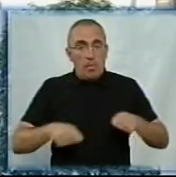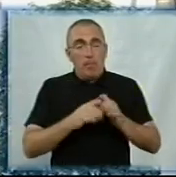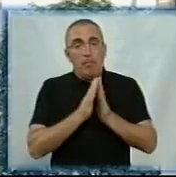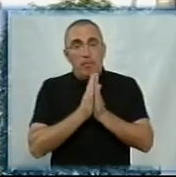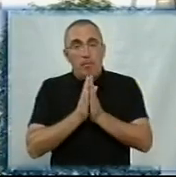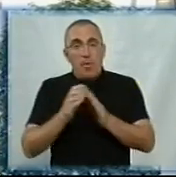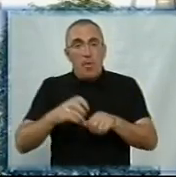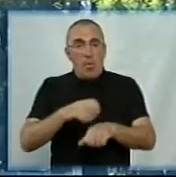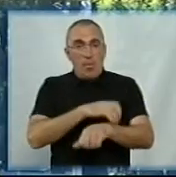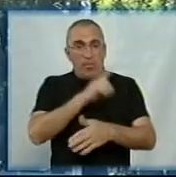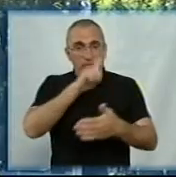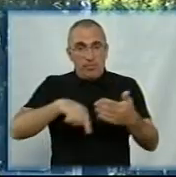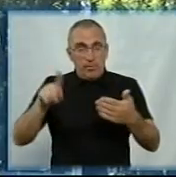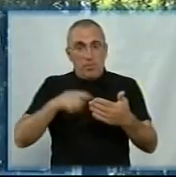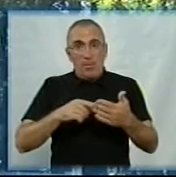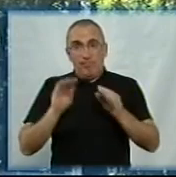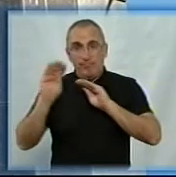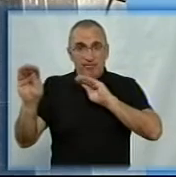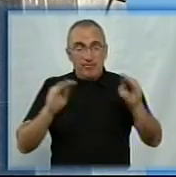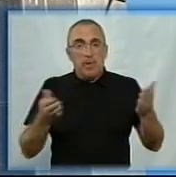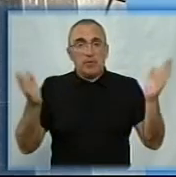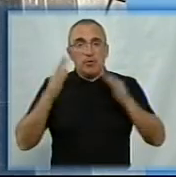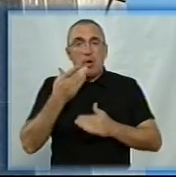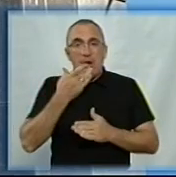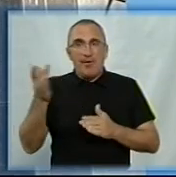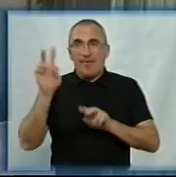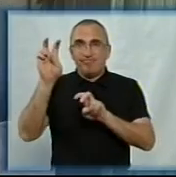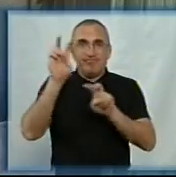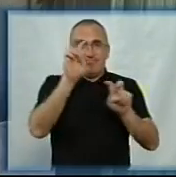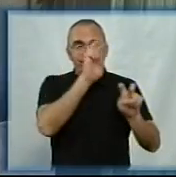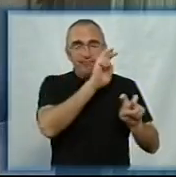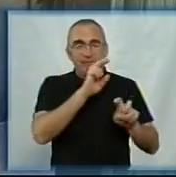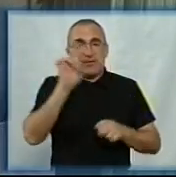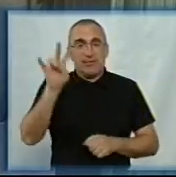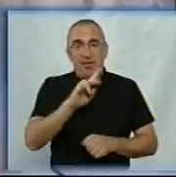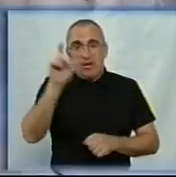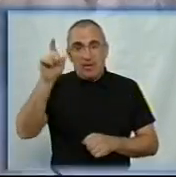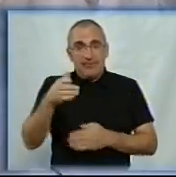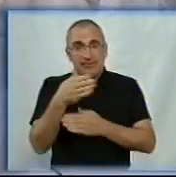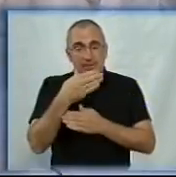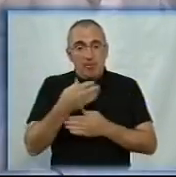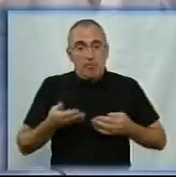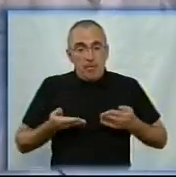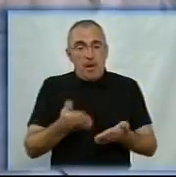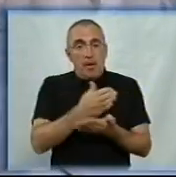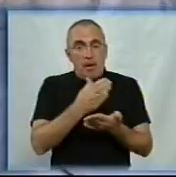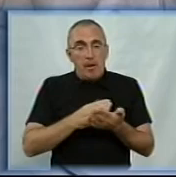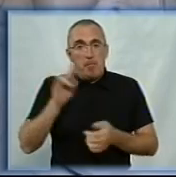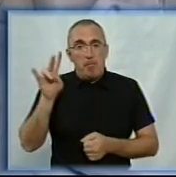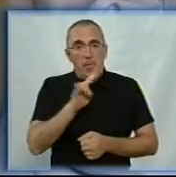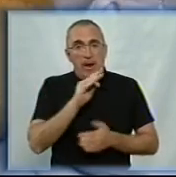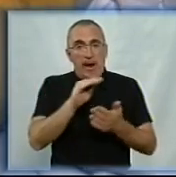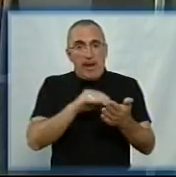просять декомунізувати об'єкти, на яких залишилася радянська символіка. Священник зі знам'янки паче хліб за монастирським